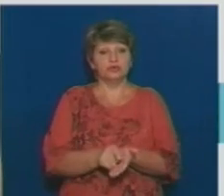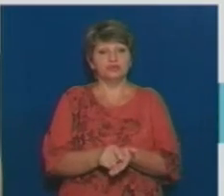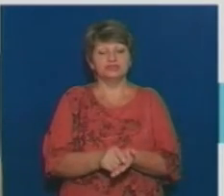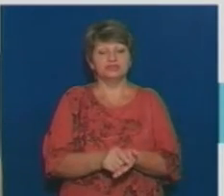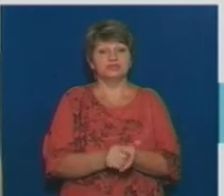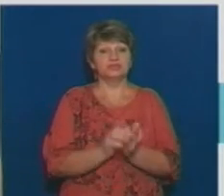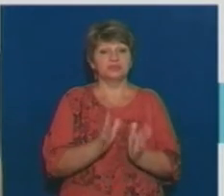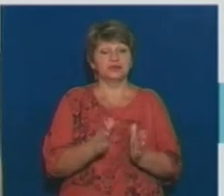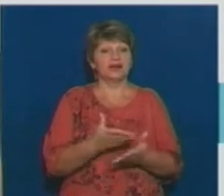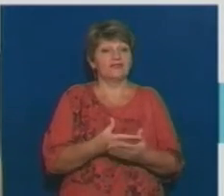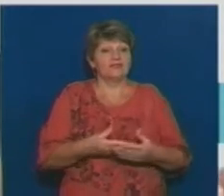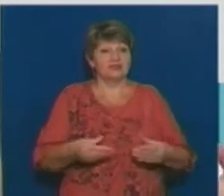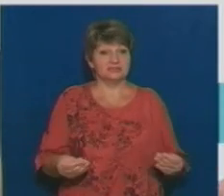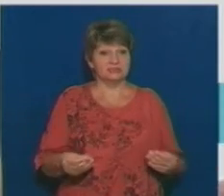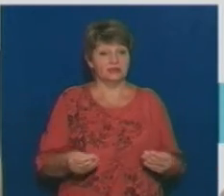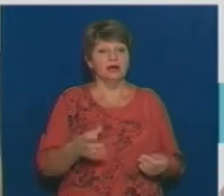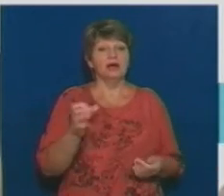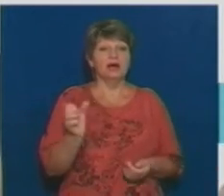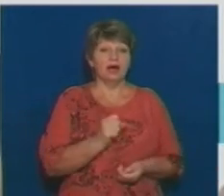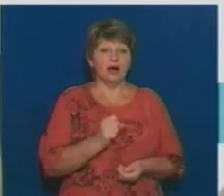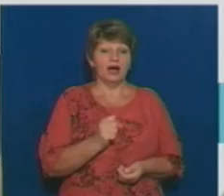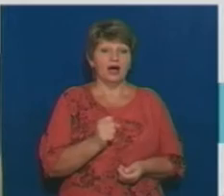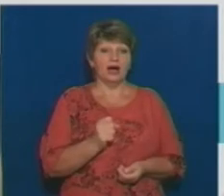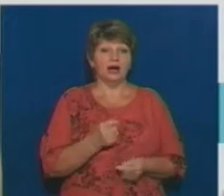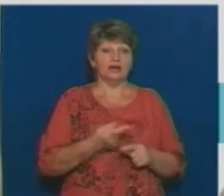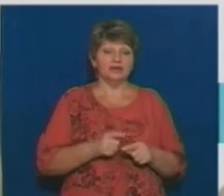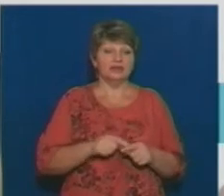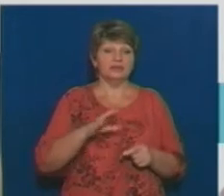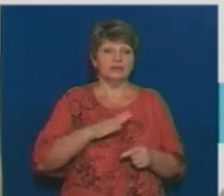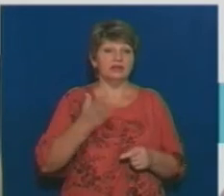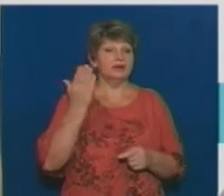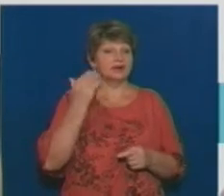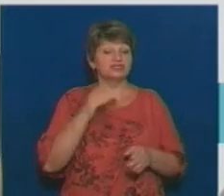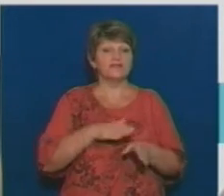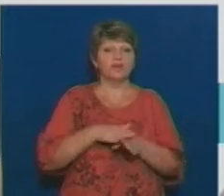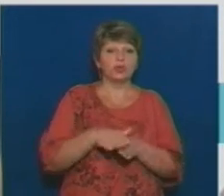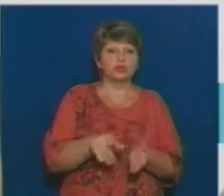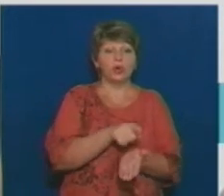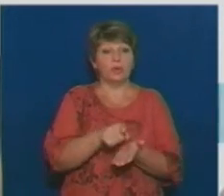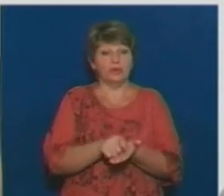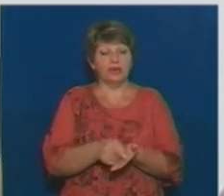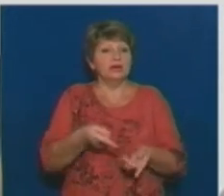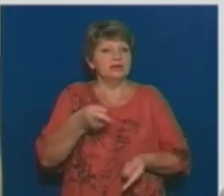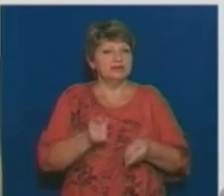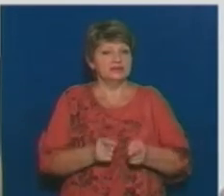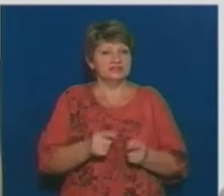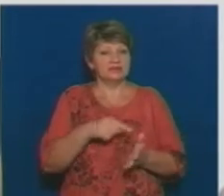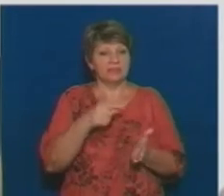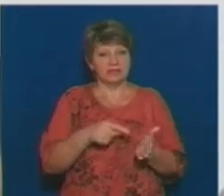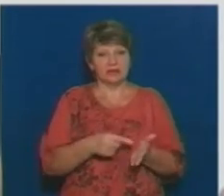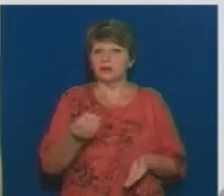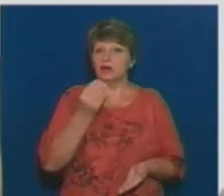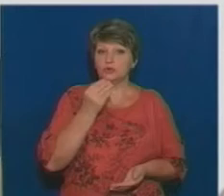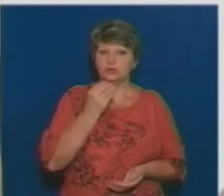коли, по суті, директора департаменту в департаменті як такого і не було, були там виконуючі обов'язків. І дійсно, питання харчування – це,